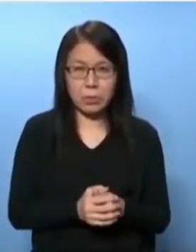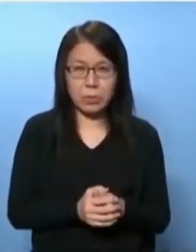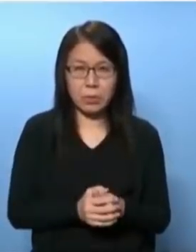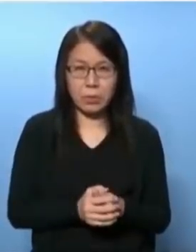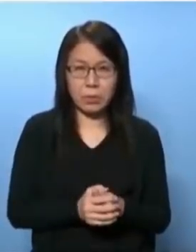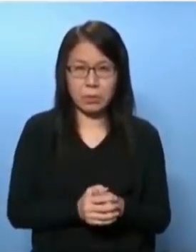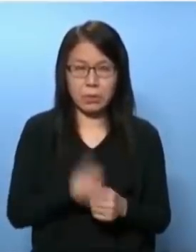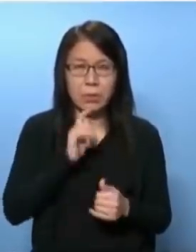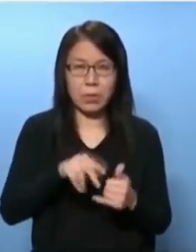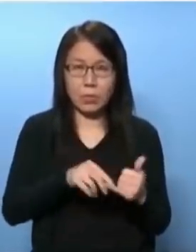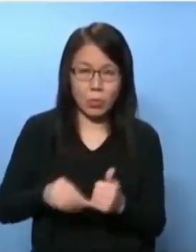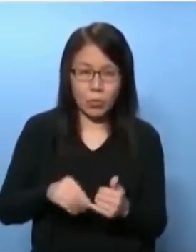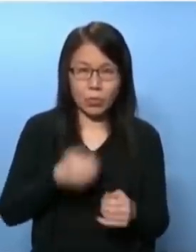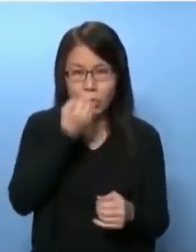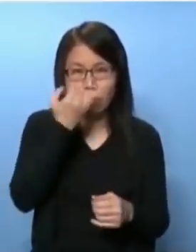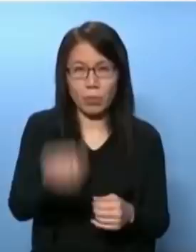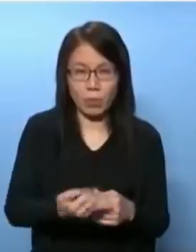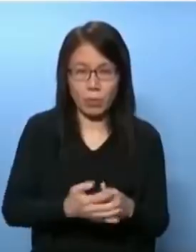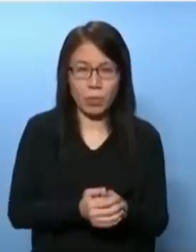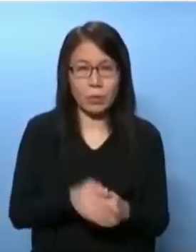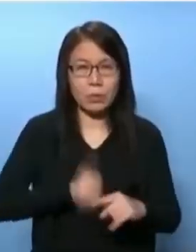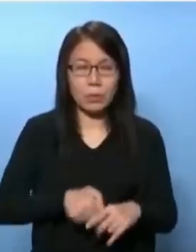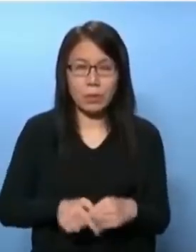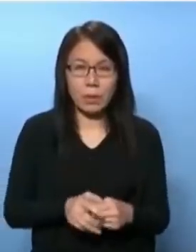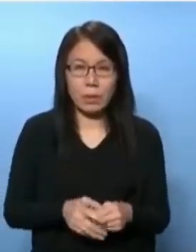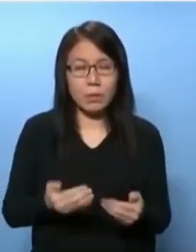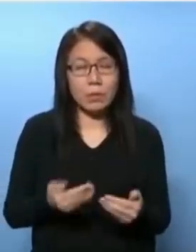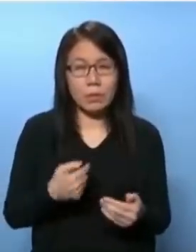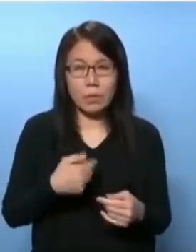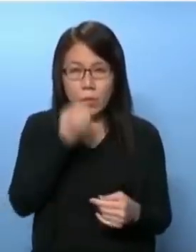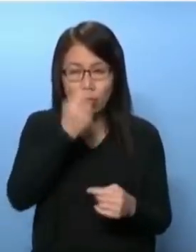香港因为我们之所以有运行